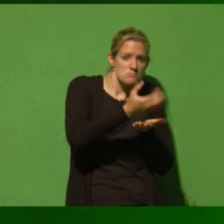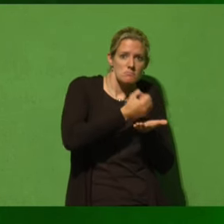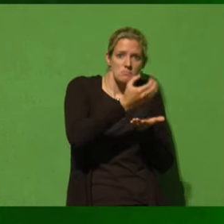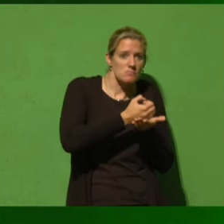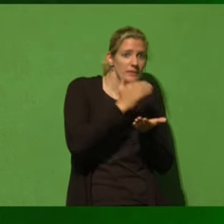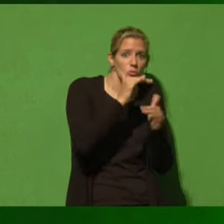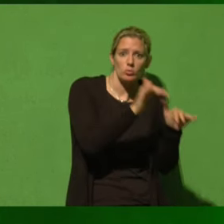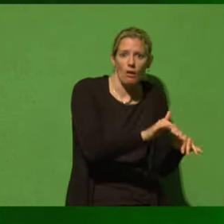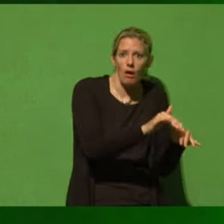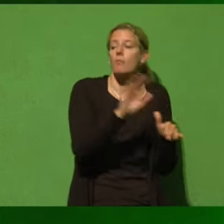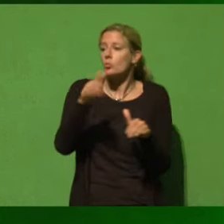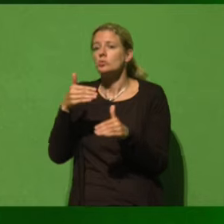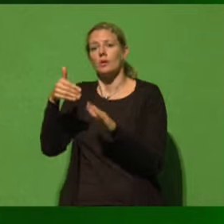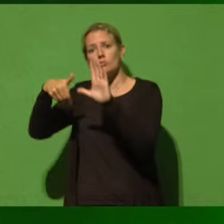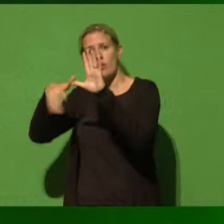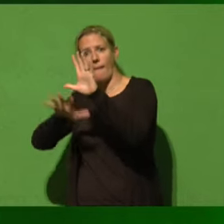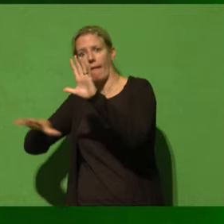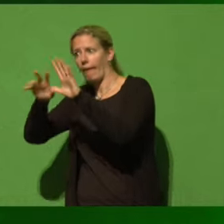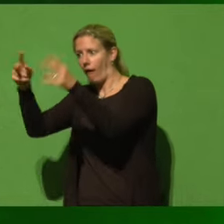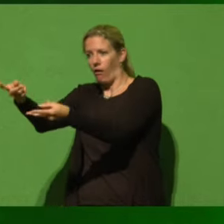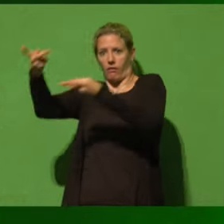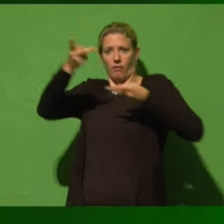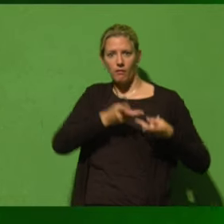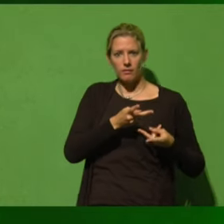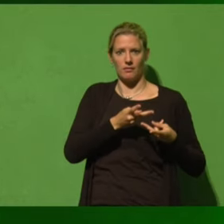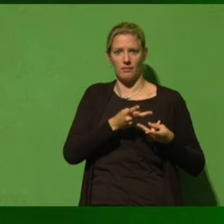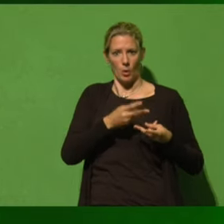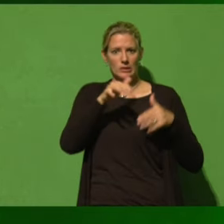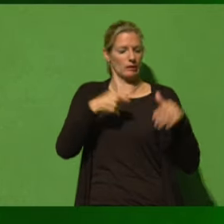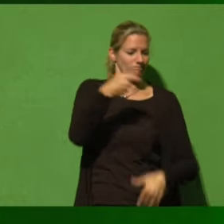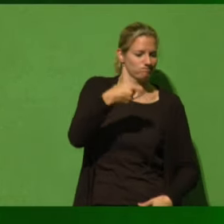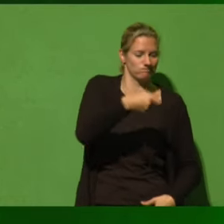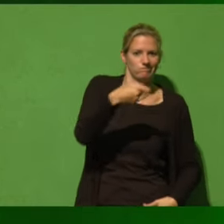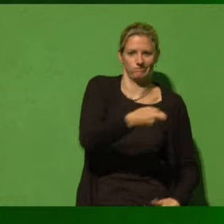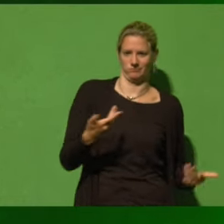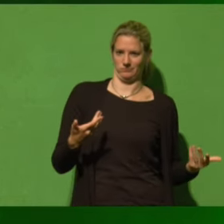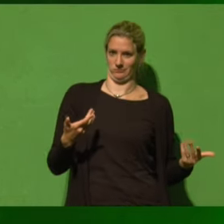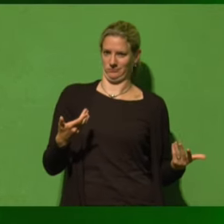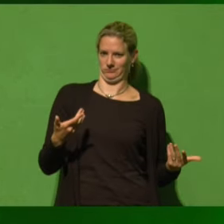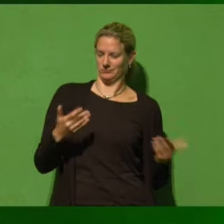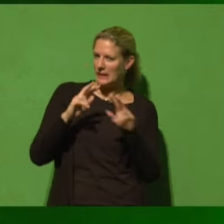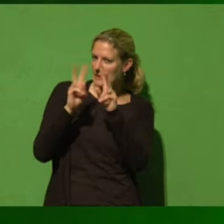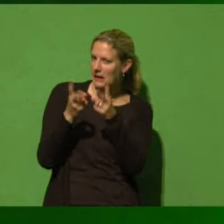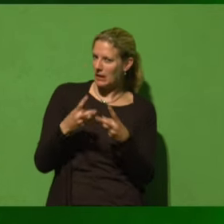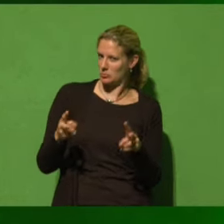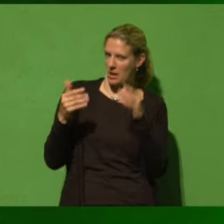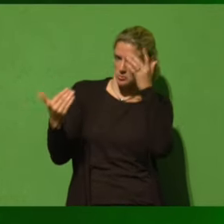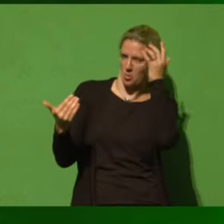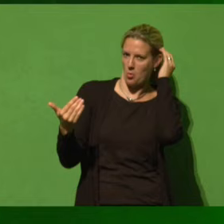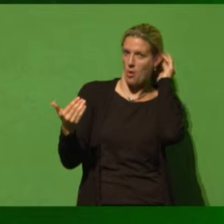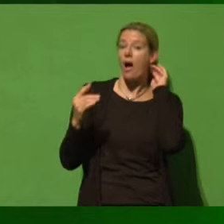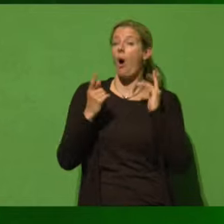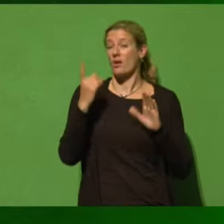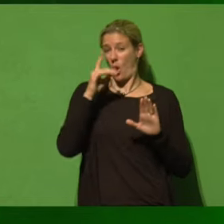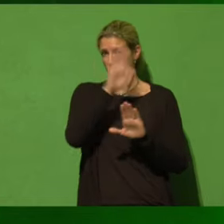importieren. Und es gibt deshalb internationale Gründe, aber es gibt auch eine ganze Reihe von nationalen Gründen, warum